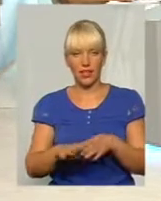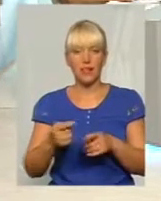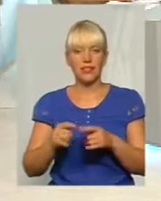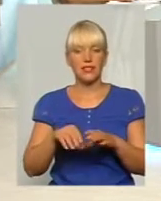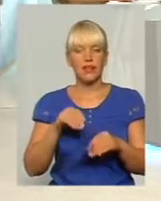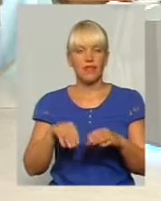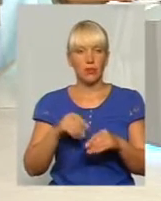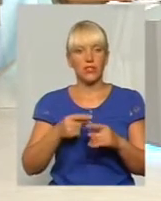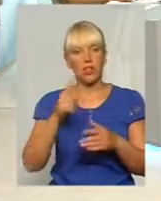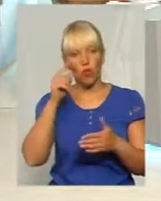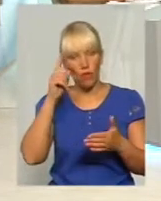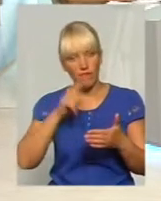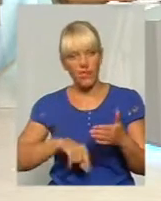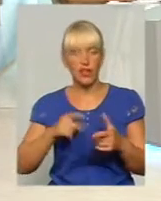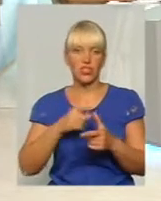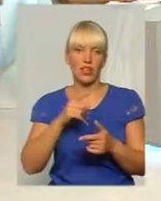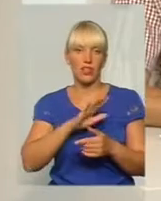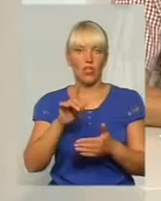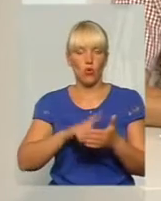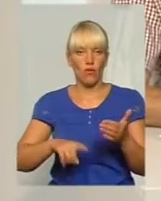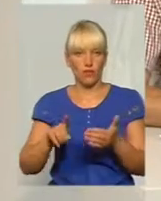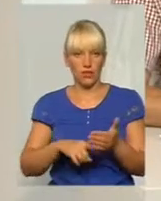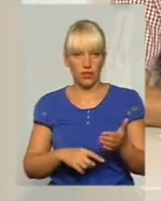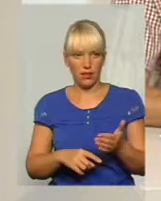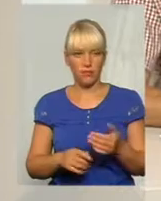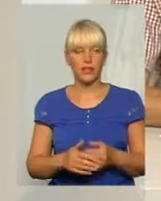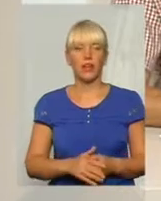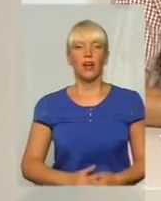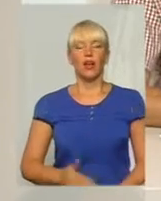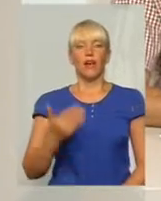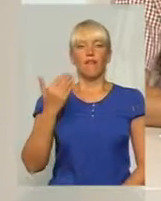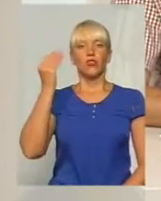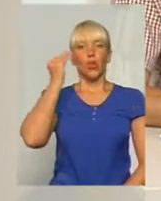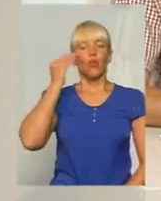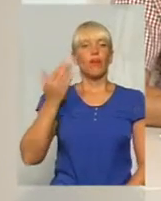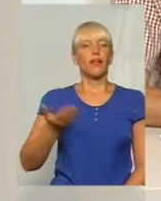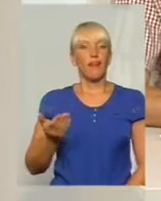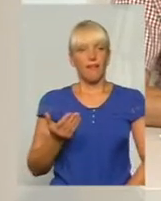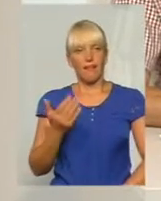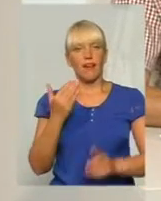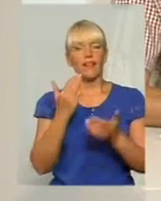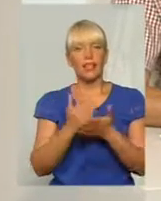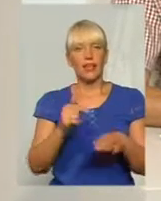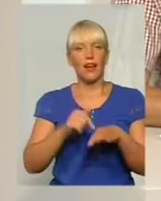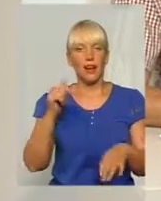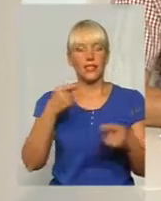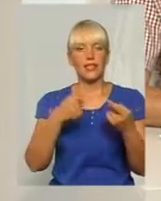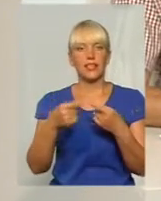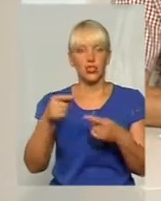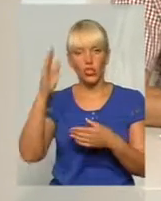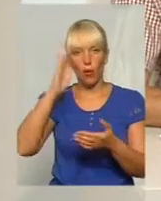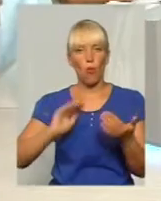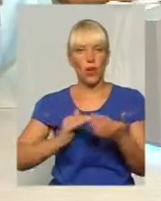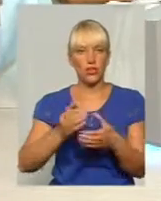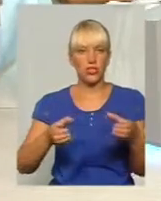політичній силі на виборах. Пане Олексій, ваша думка, що… Бує також реакція і інших політичних